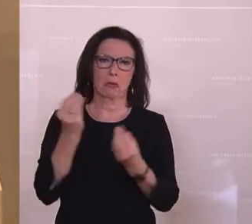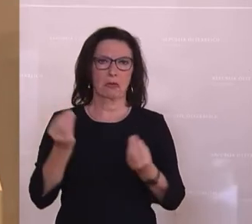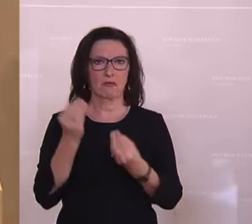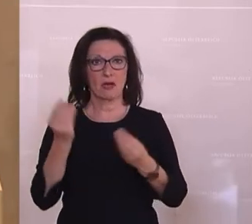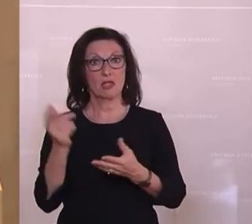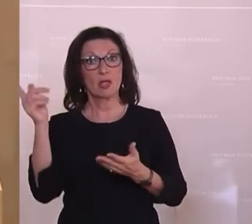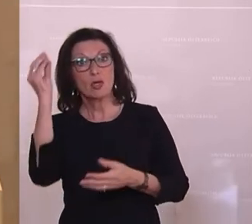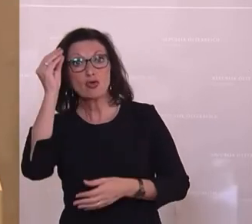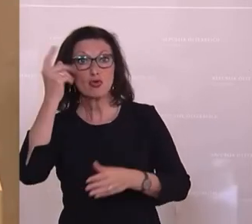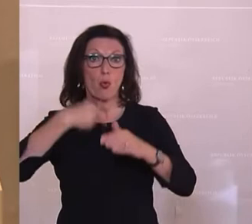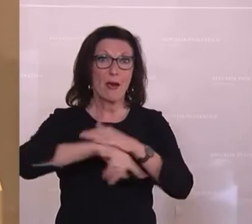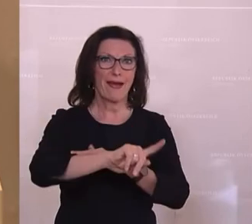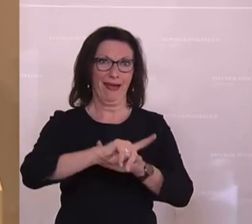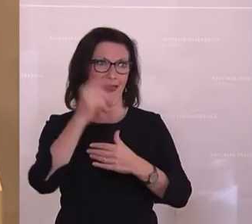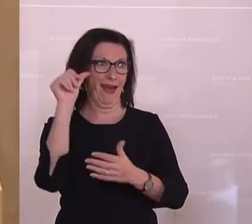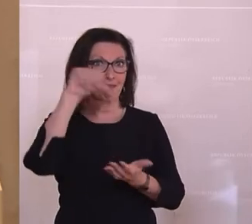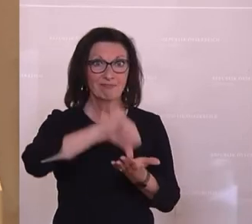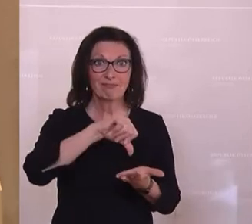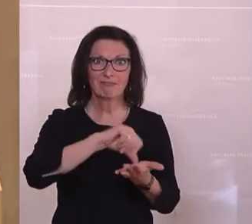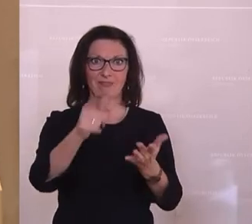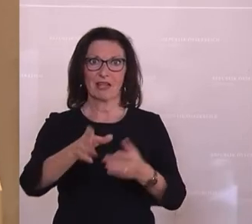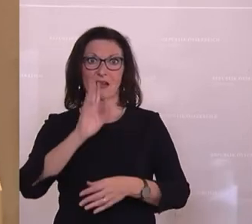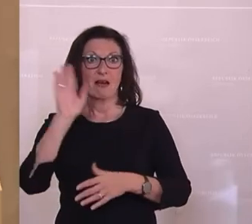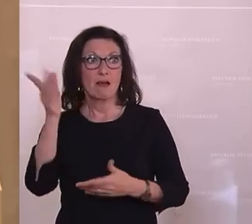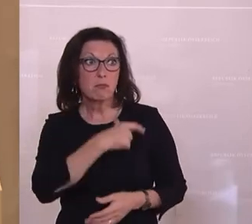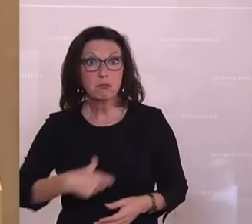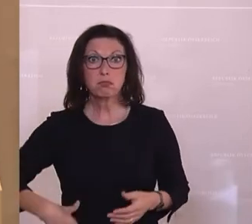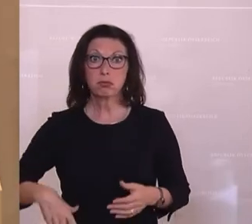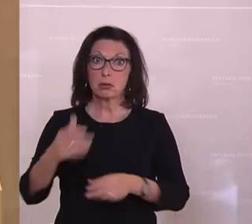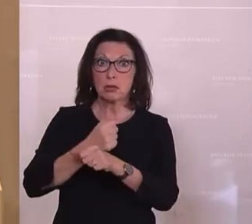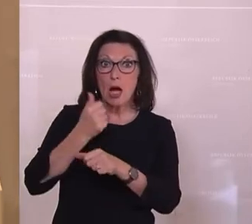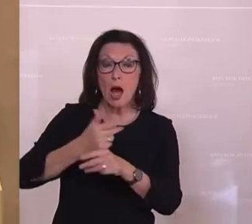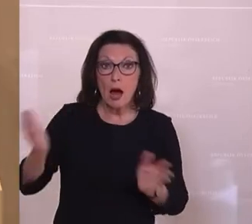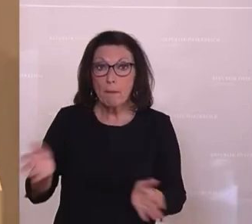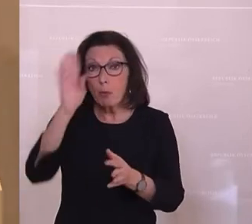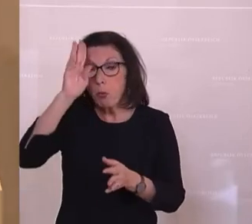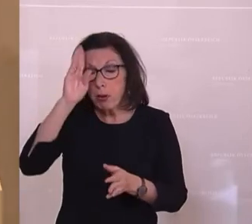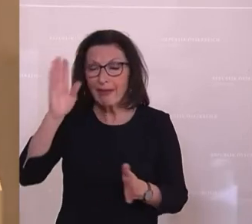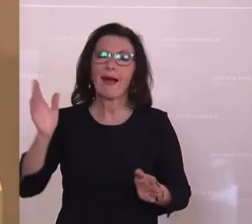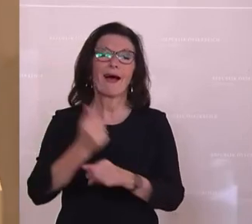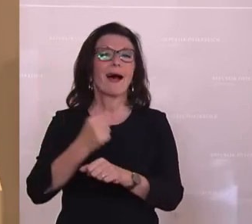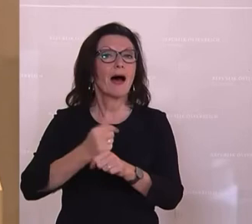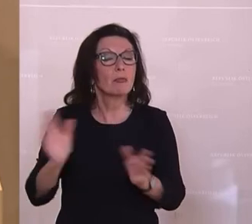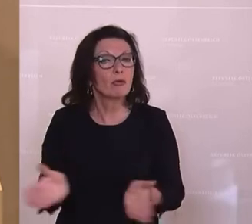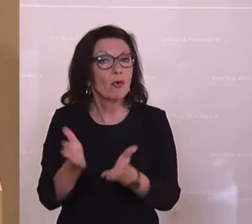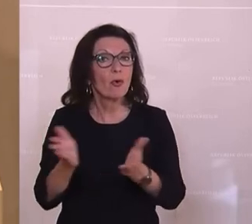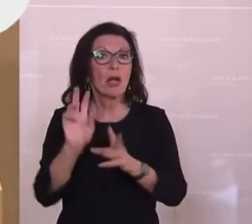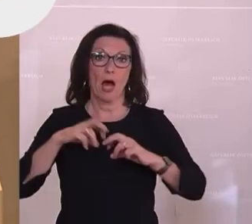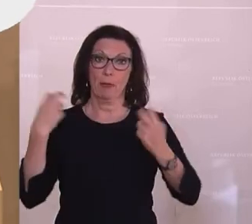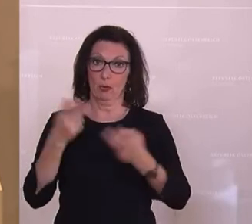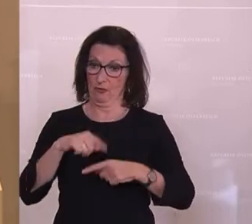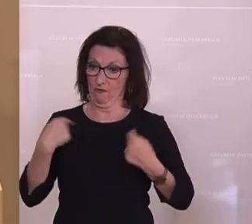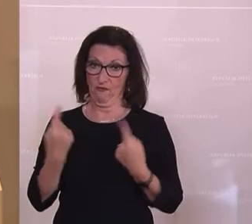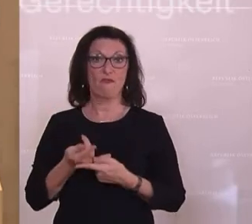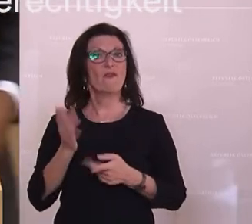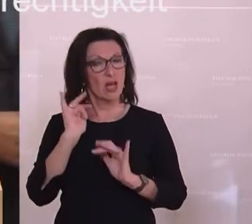in Schulen gehen, in Brennpunktschulen. Wir müssten die Buschenarbeit in bestimmten Milieus forcieren. Aber wir bringen uns bei diesem runden Tisch natürlich ein. Er alleine wird nicht